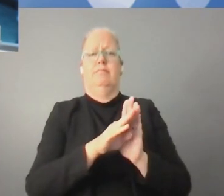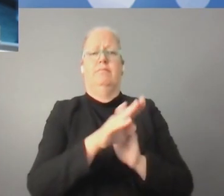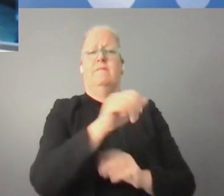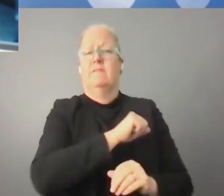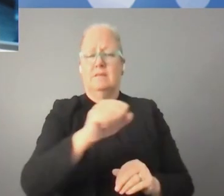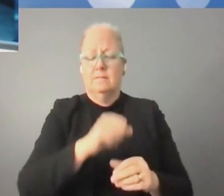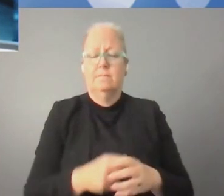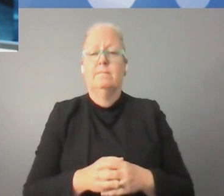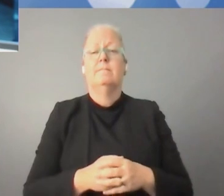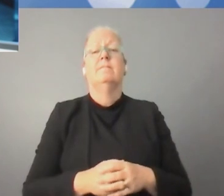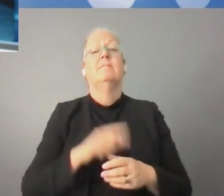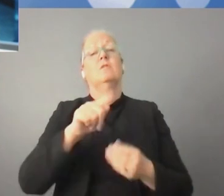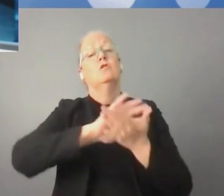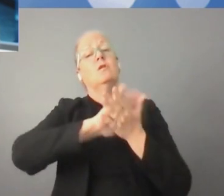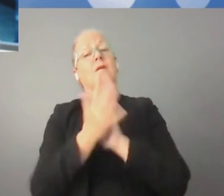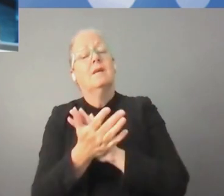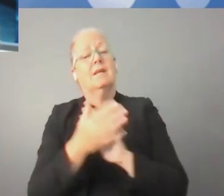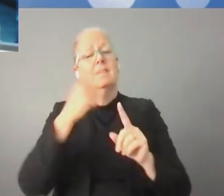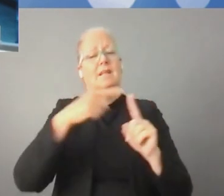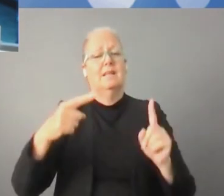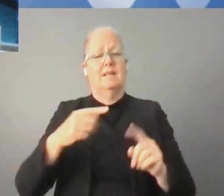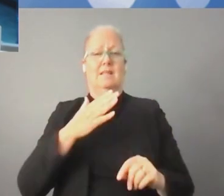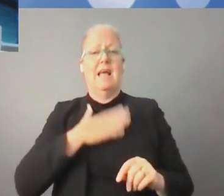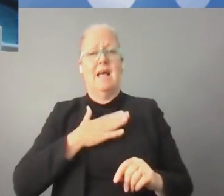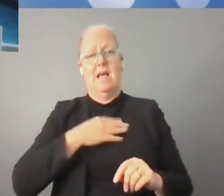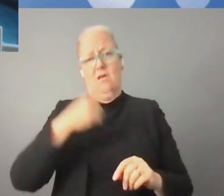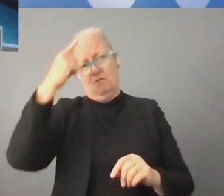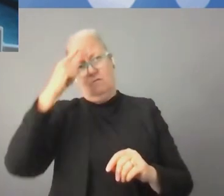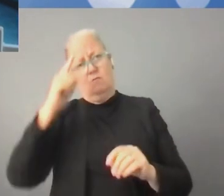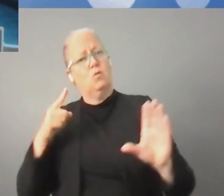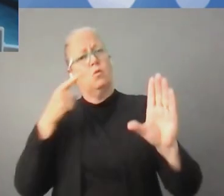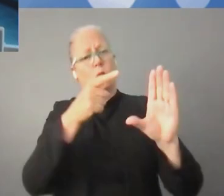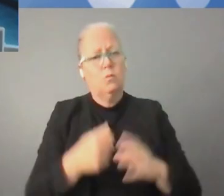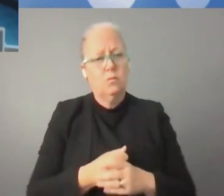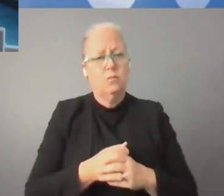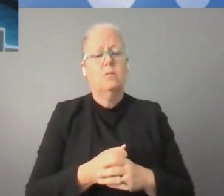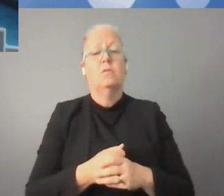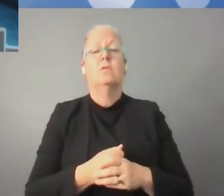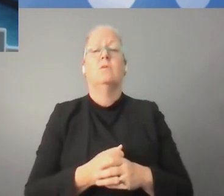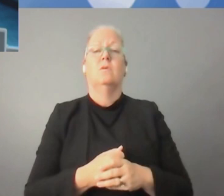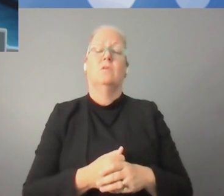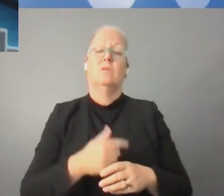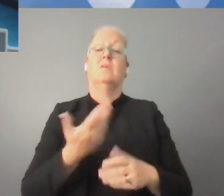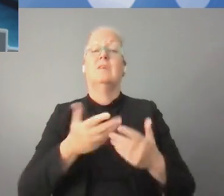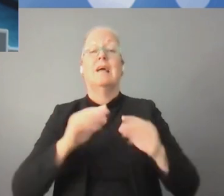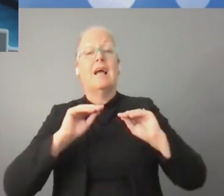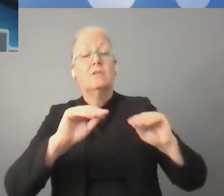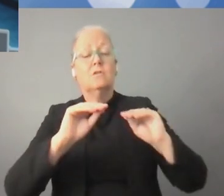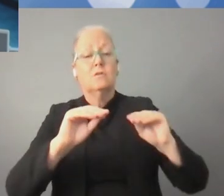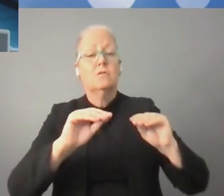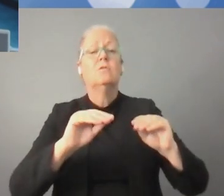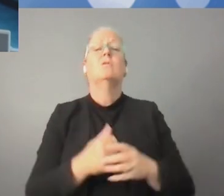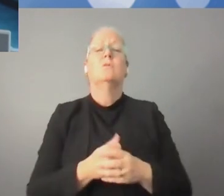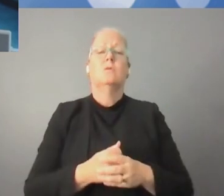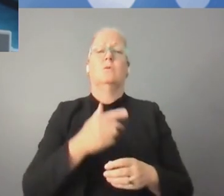الاقتصاد يتزايد في النمو. التحولات الرقمية هي هدفنا